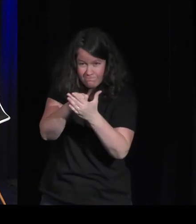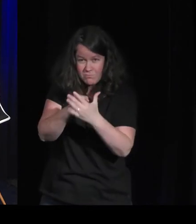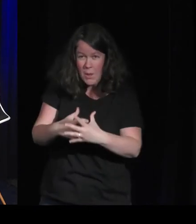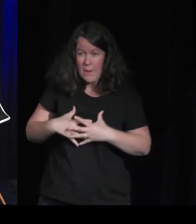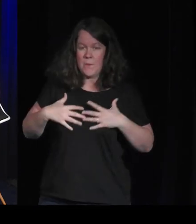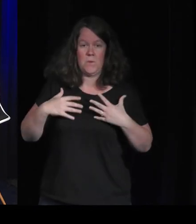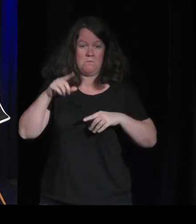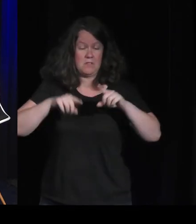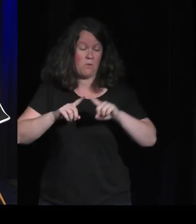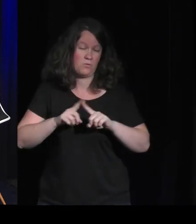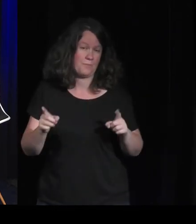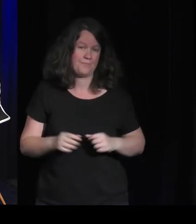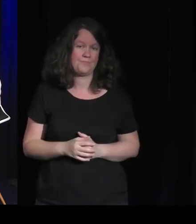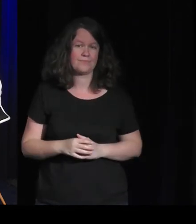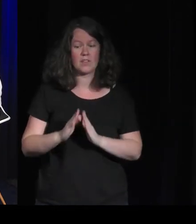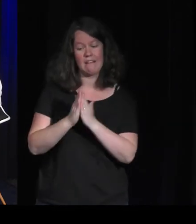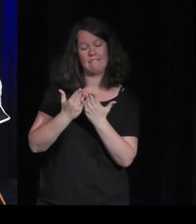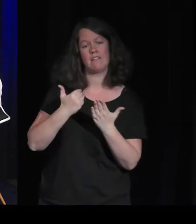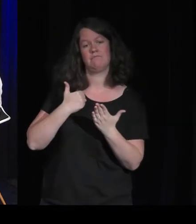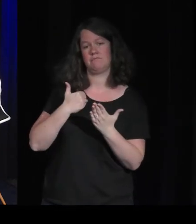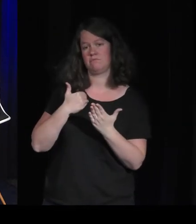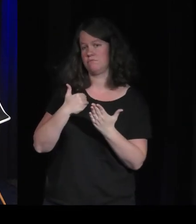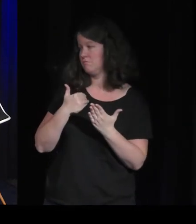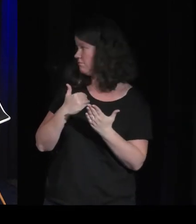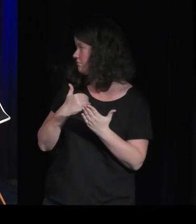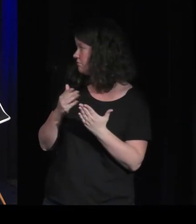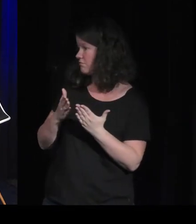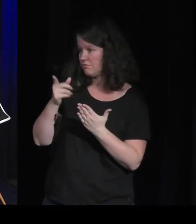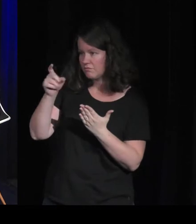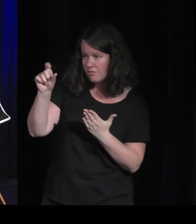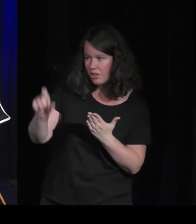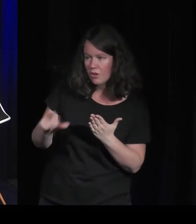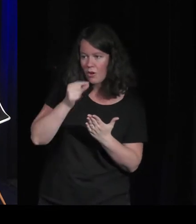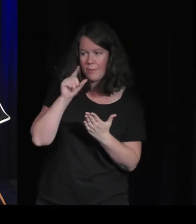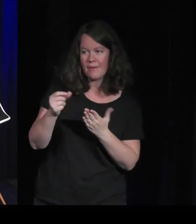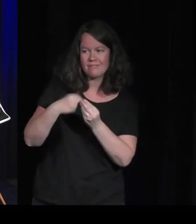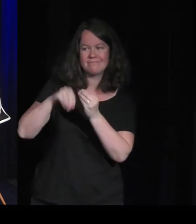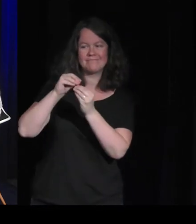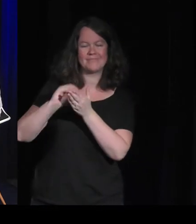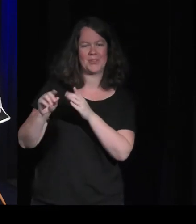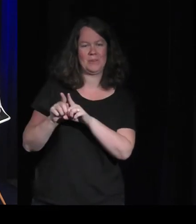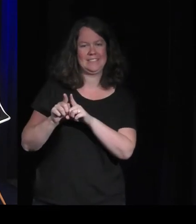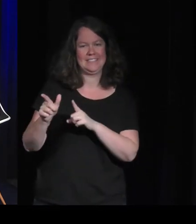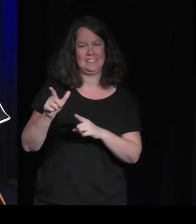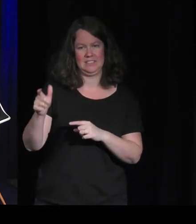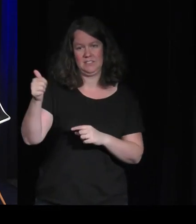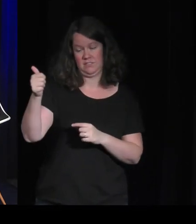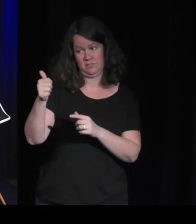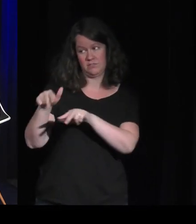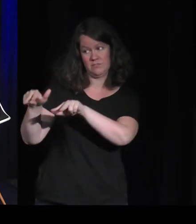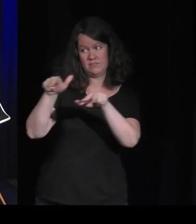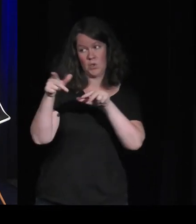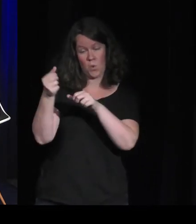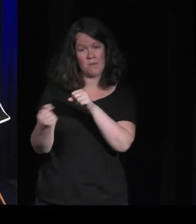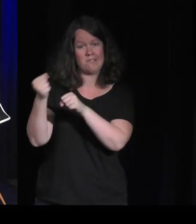quand on... Dans la fin du game, Mathieu Triclot, qui est là, a beaucoup travaillé, avait beaucoup apprécié une des vidéos qu'eux avaient réalisées d